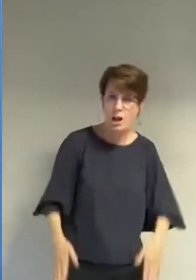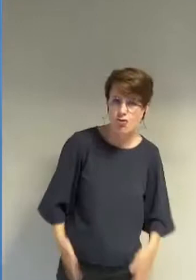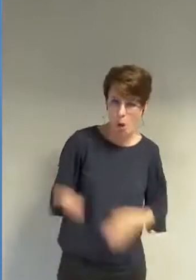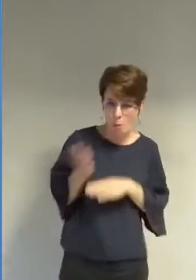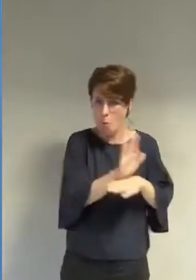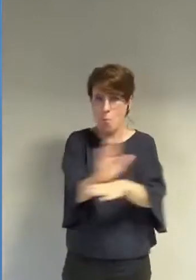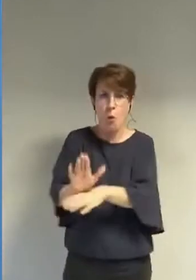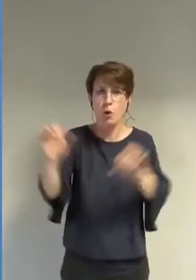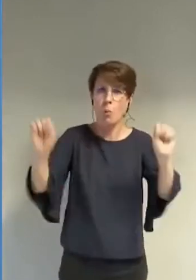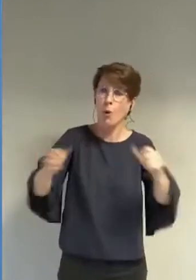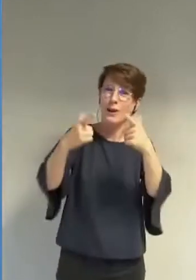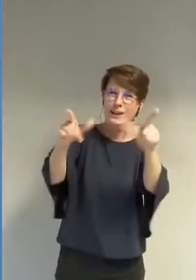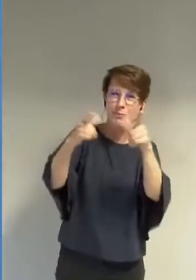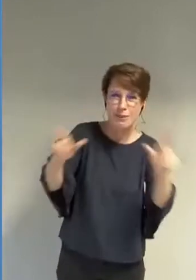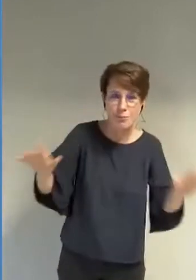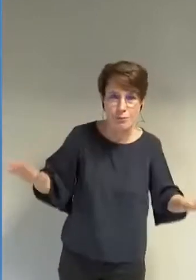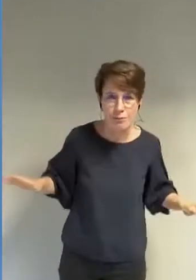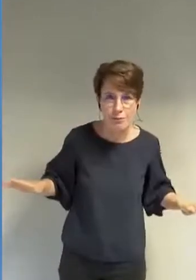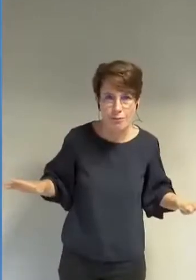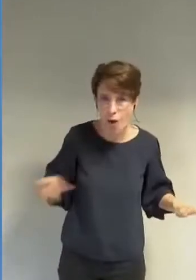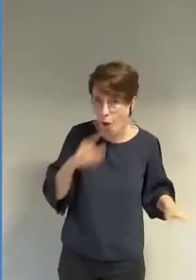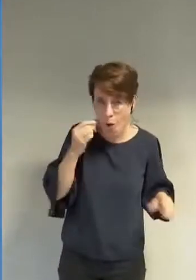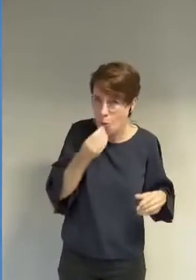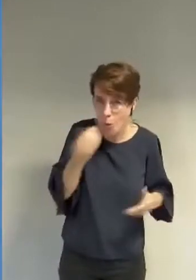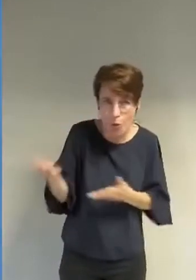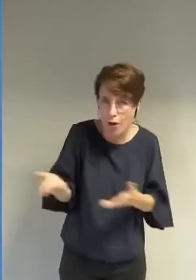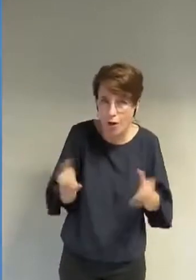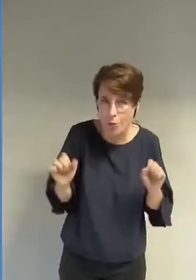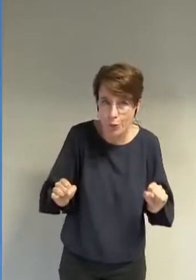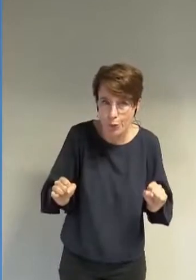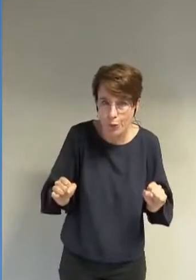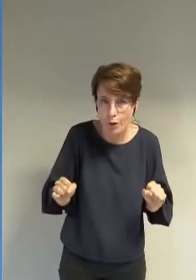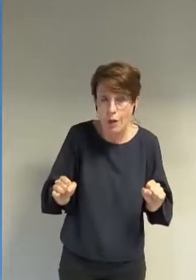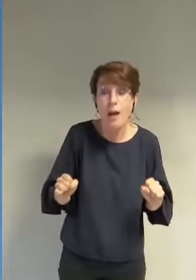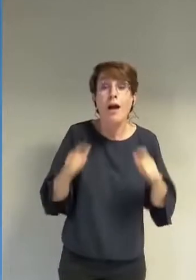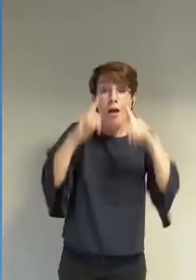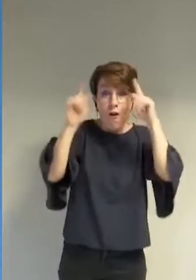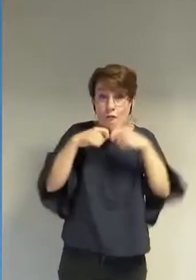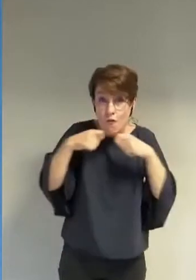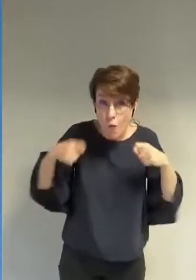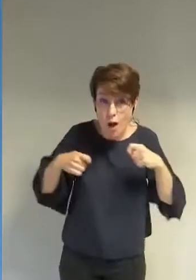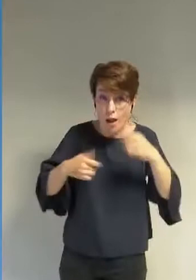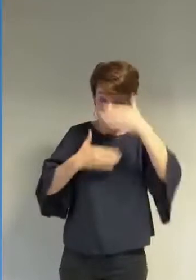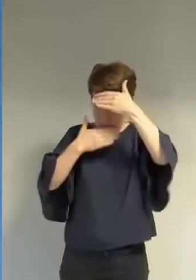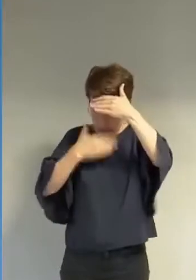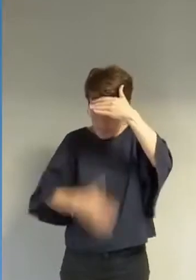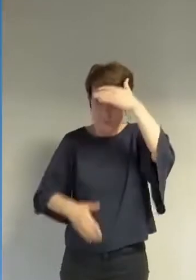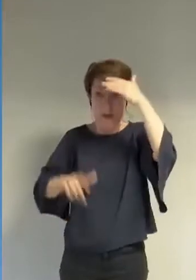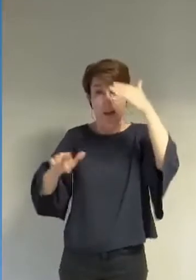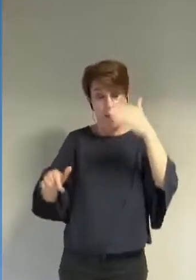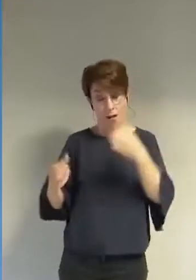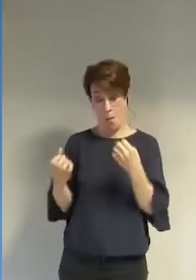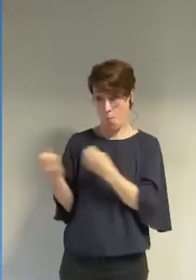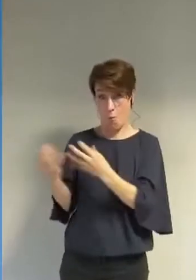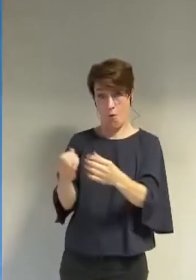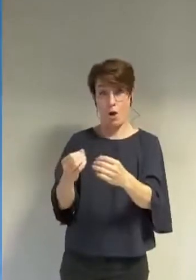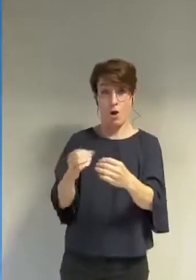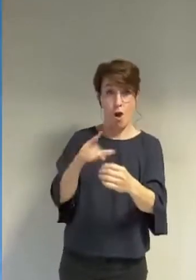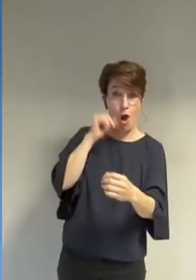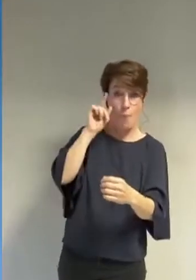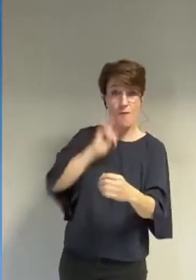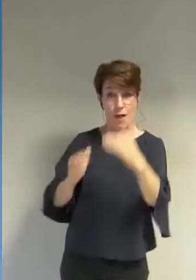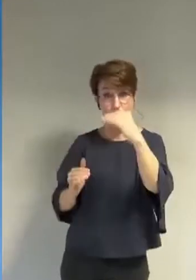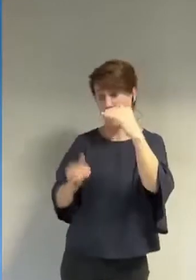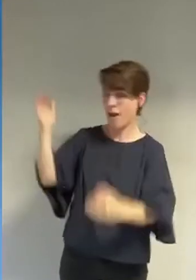je le répète le voile hijab burkini remet complètement en cause l'égalité entre les hommes et les femmes il est